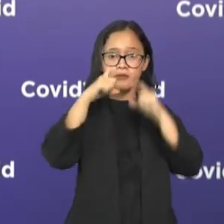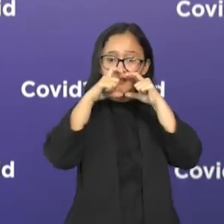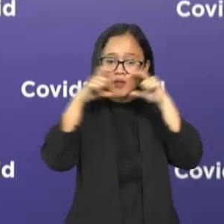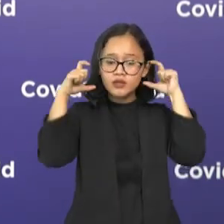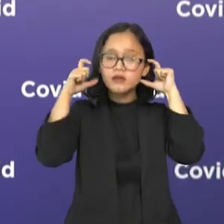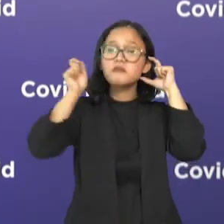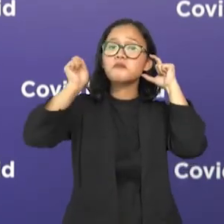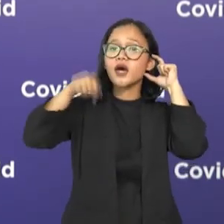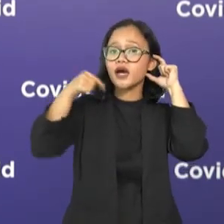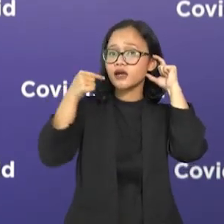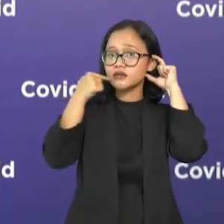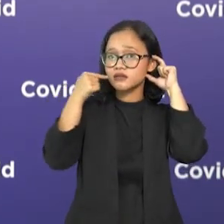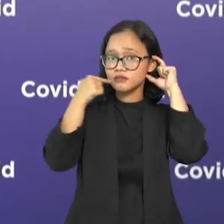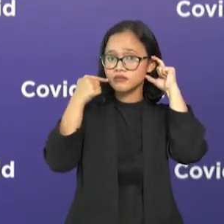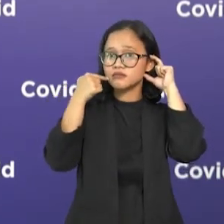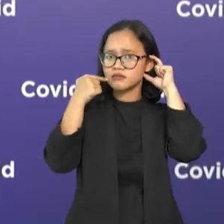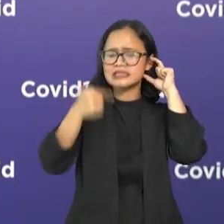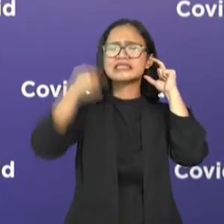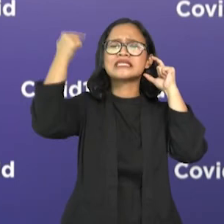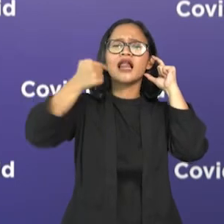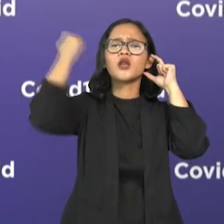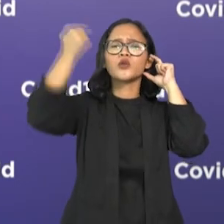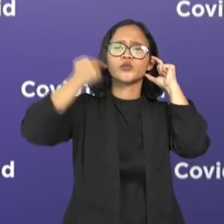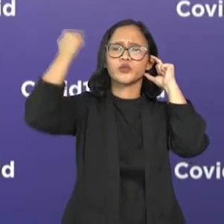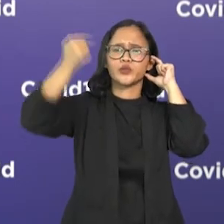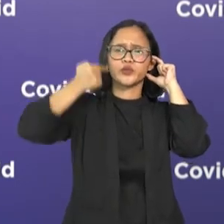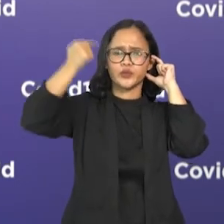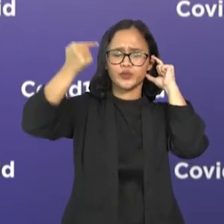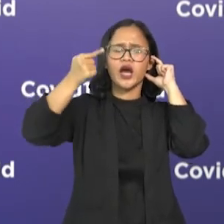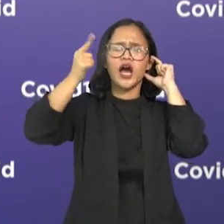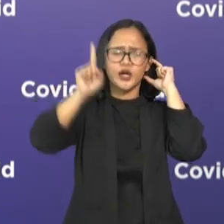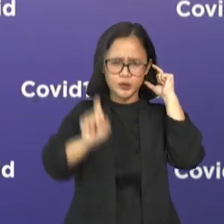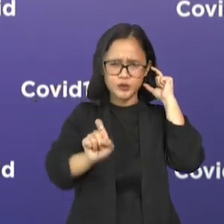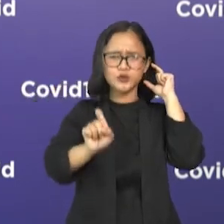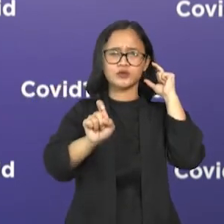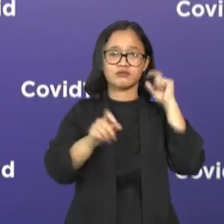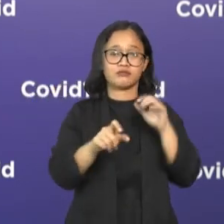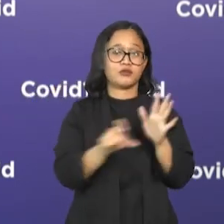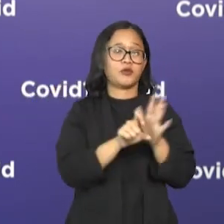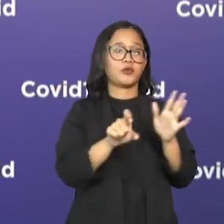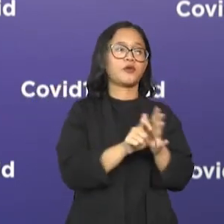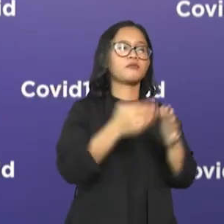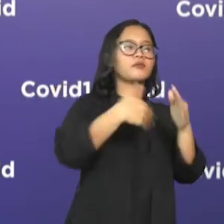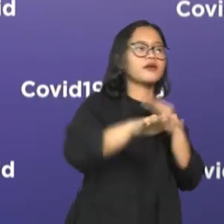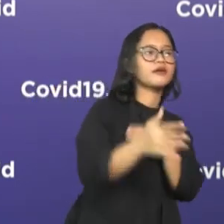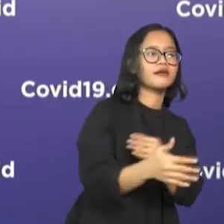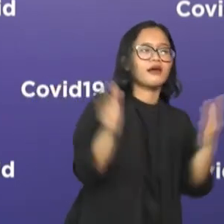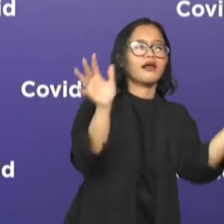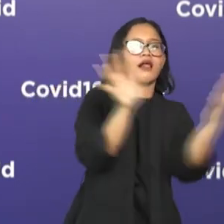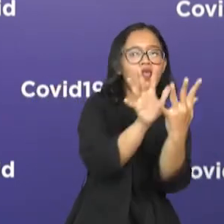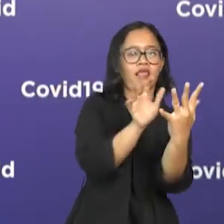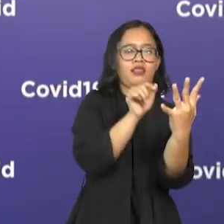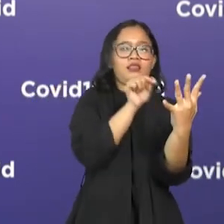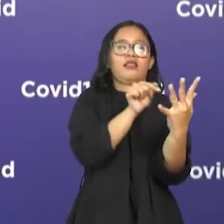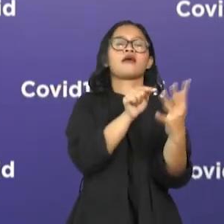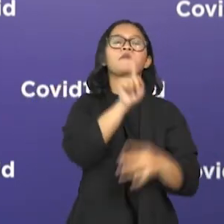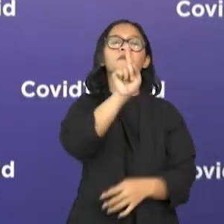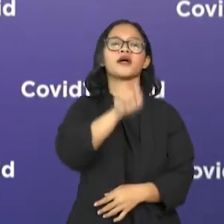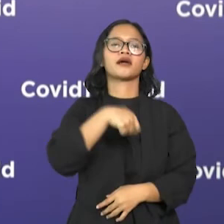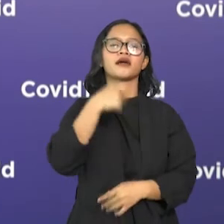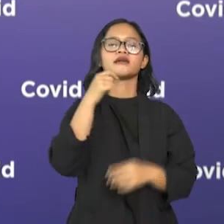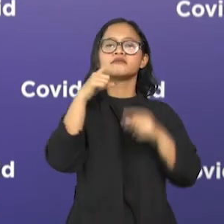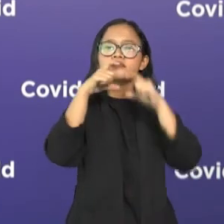untuk semua, selalu kita harus pakai masker kalau kita berada di tempat-tempat umum. Karena